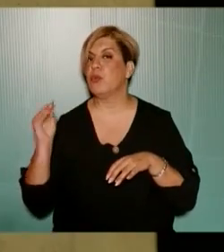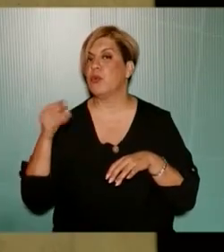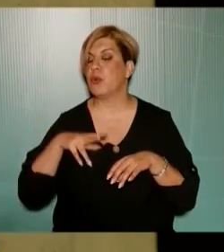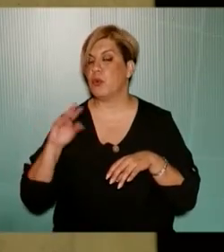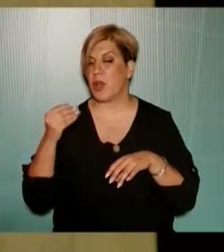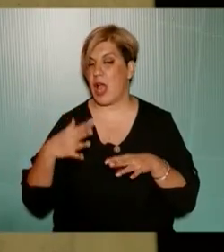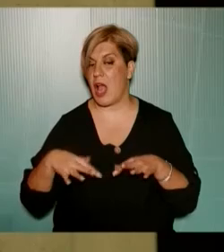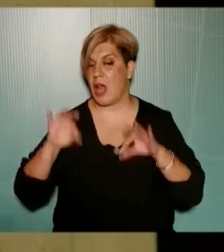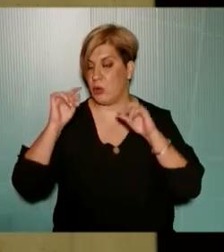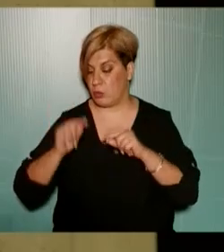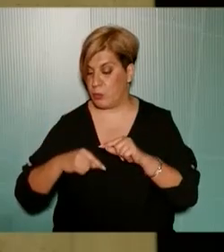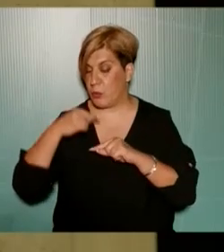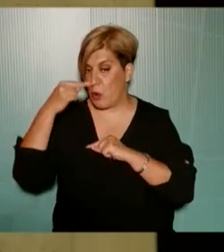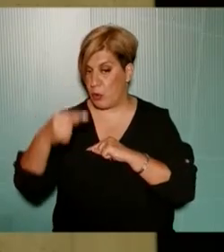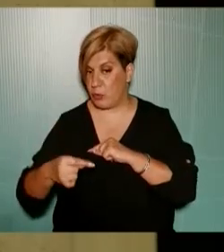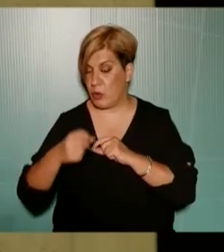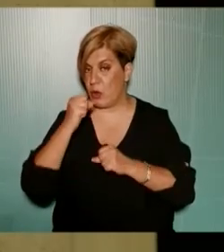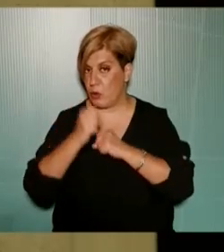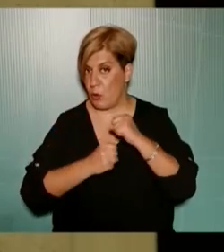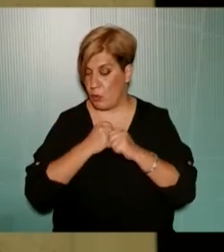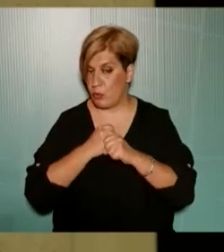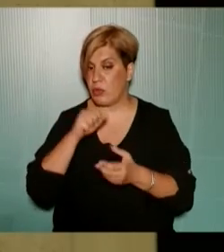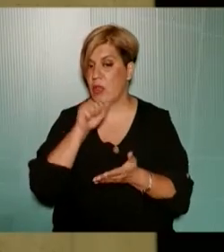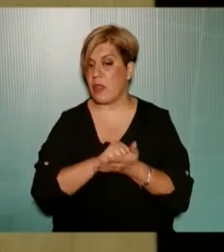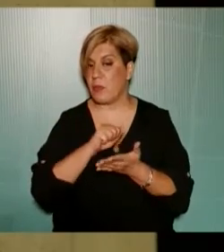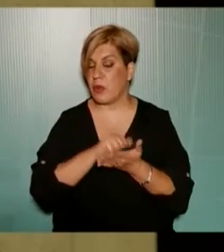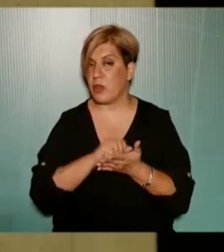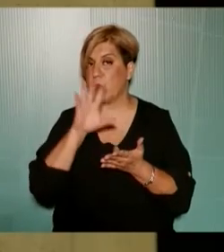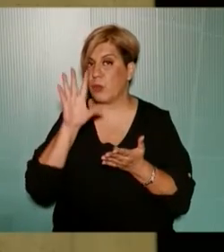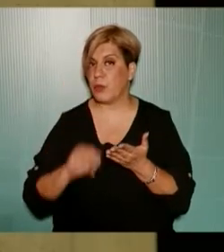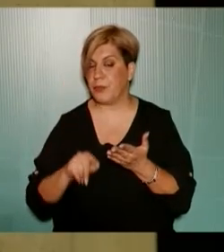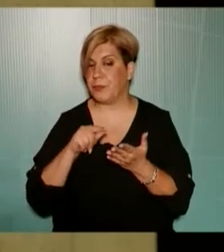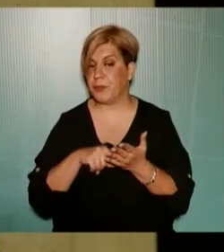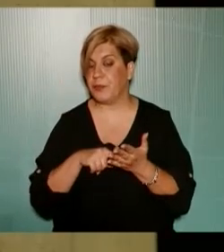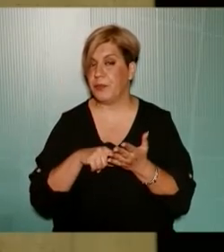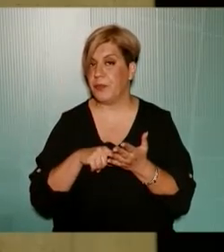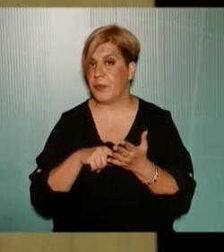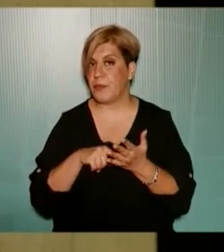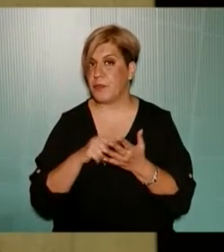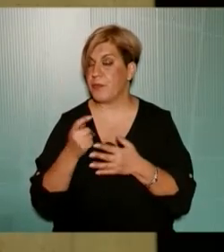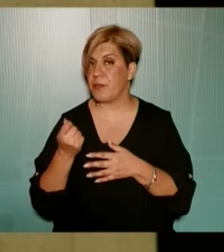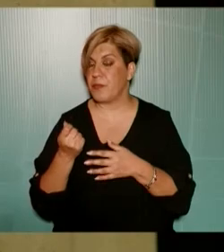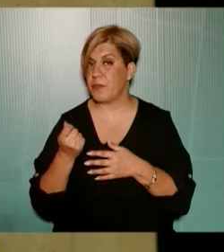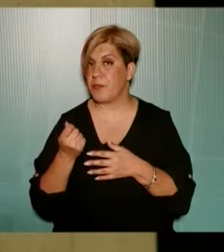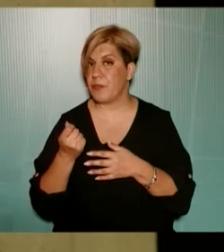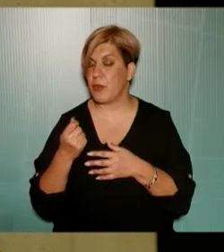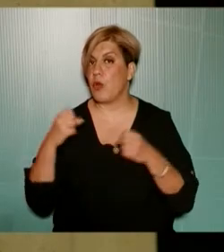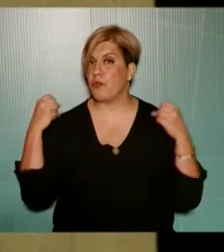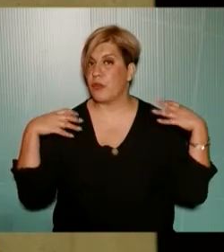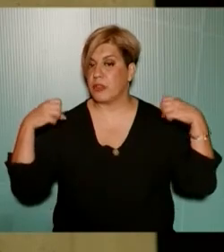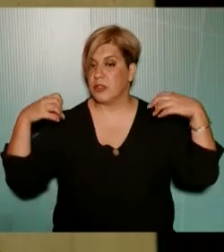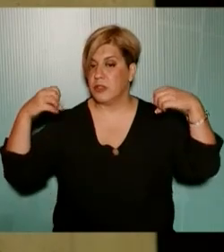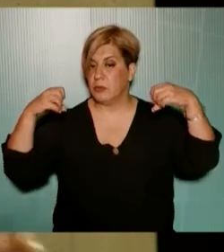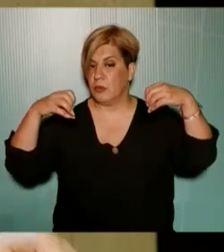στις αρχές της επόμενου έτους να δημοπρατηθούν ο φωτισμός